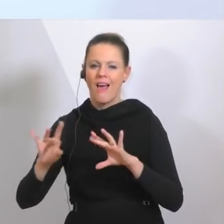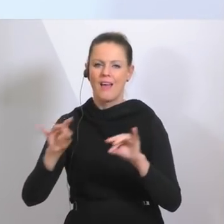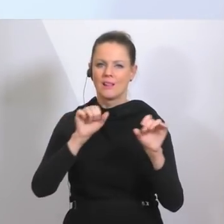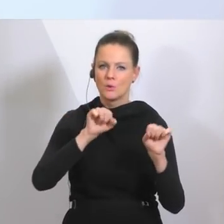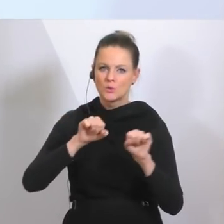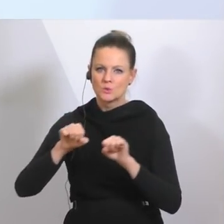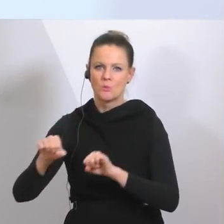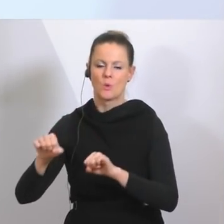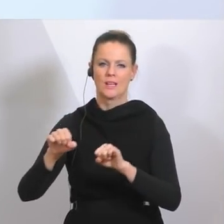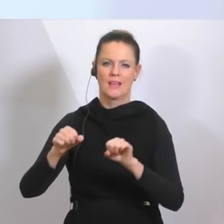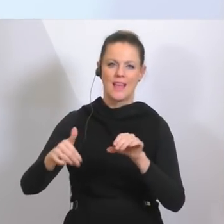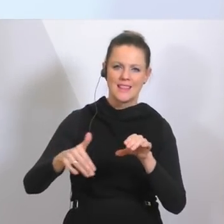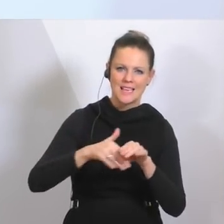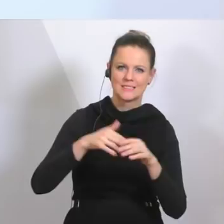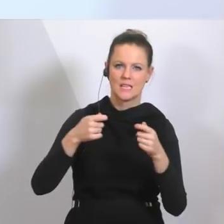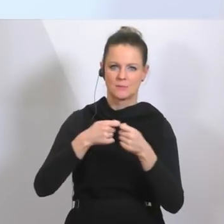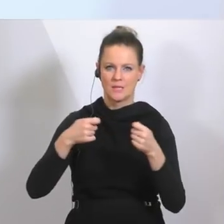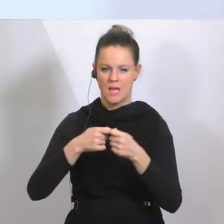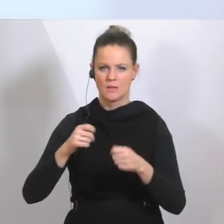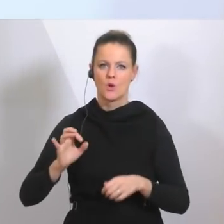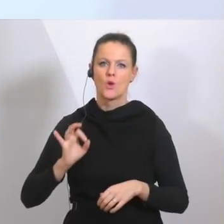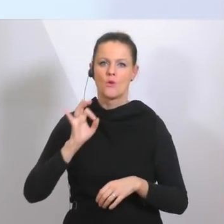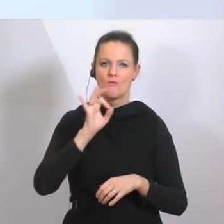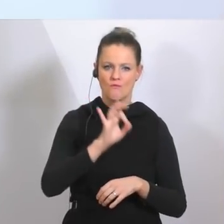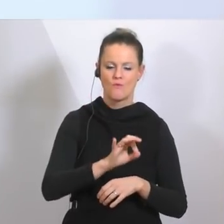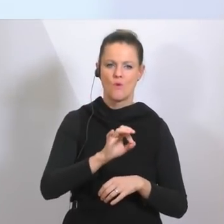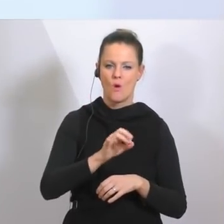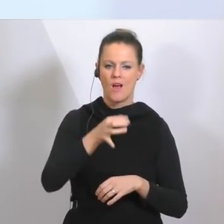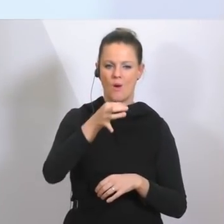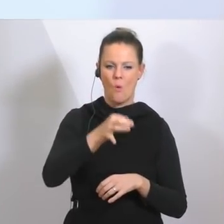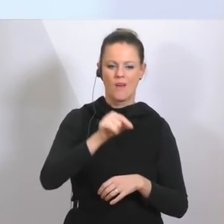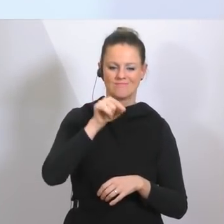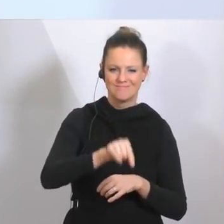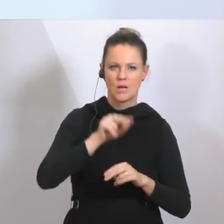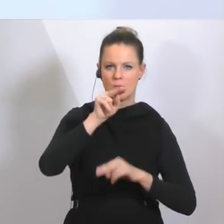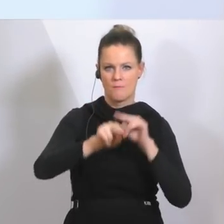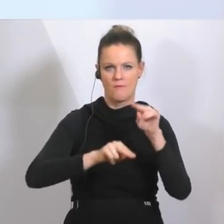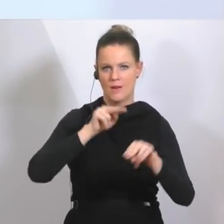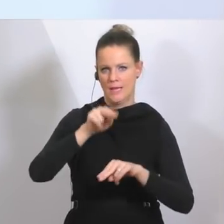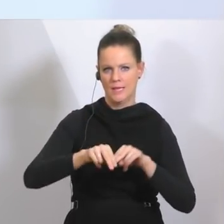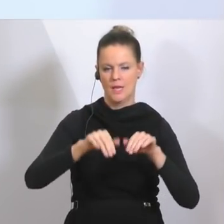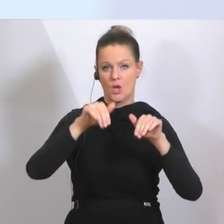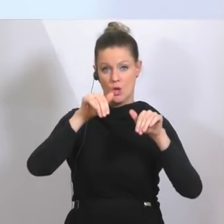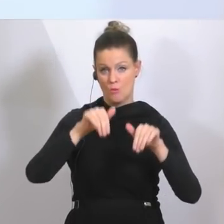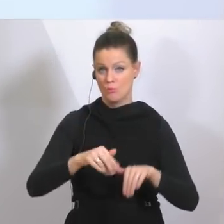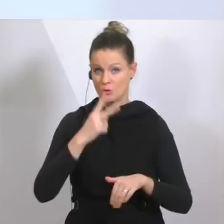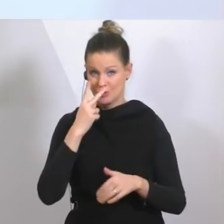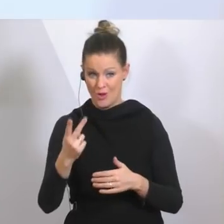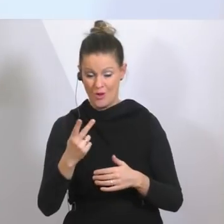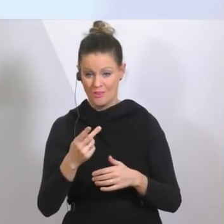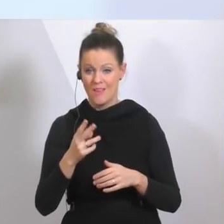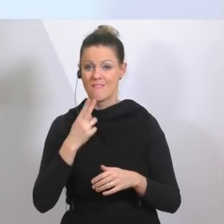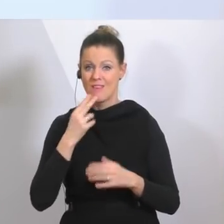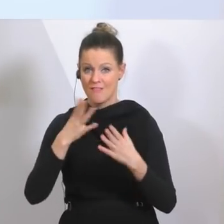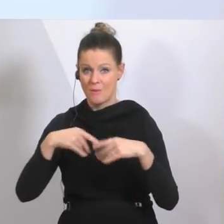und Ersatzmaßnahmen für die Pflege vor Ort zu realisieren, denn das betrifft in erster Linie die pflegenden Angehörigen. Auch